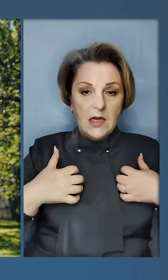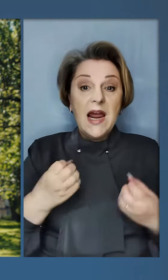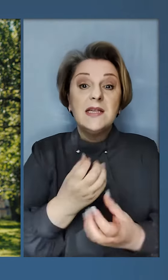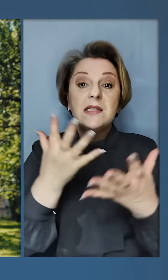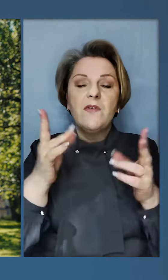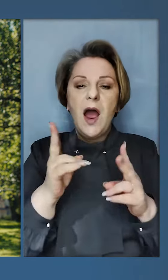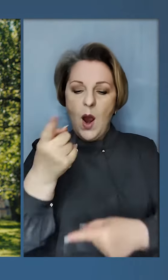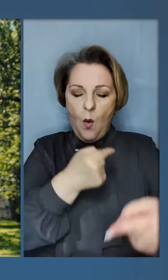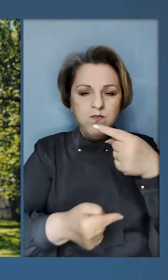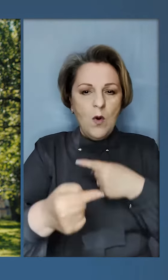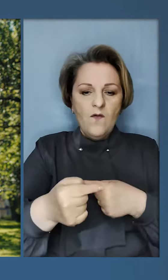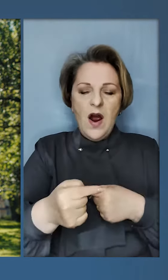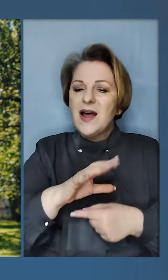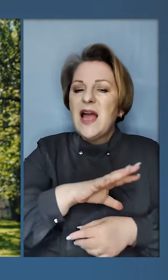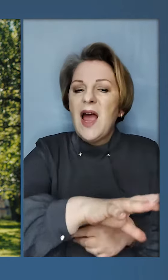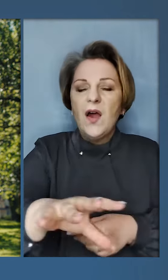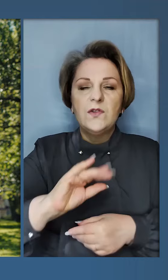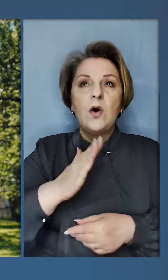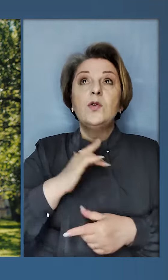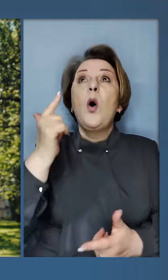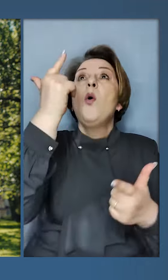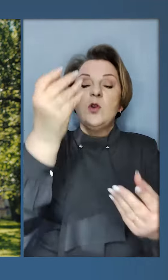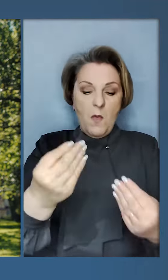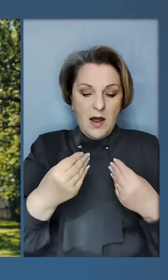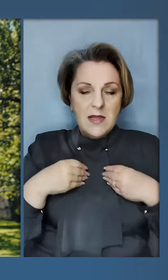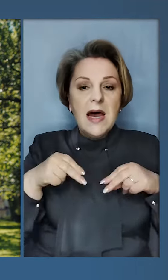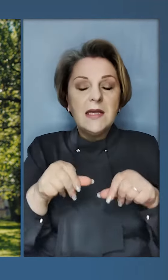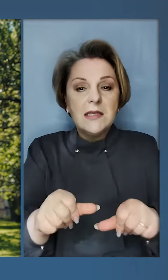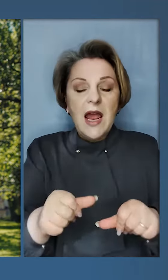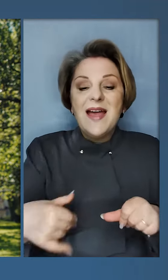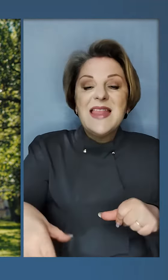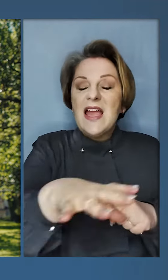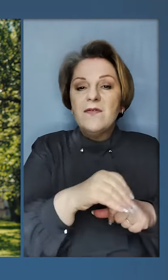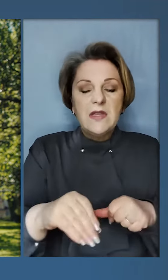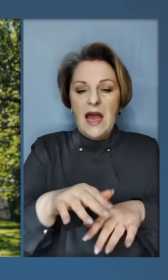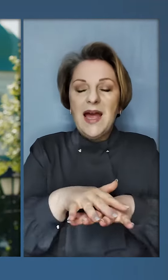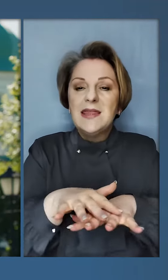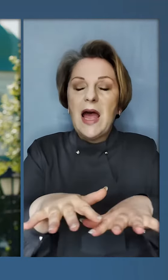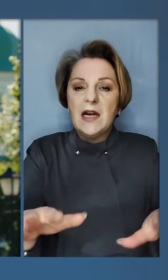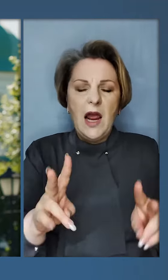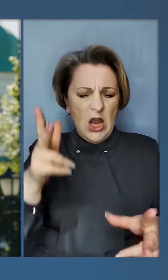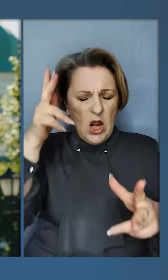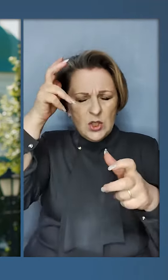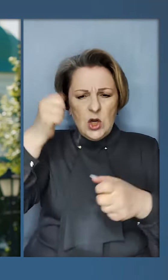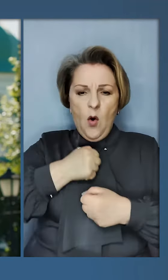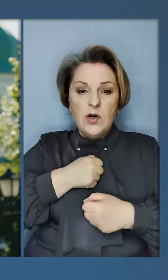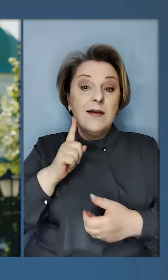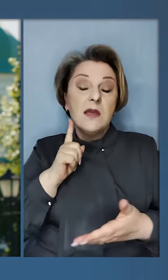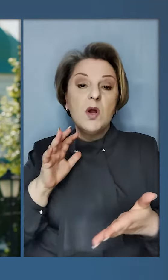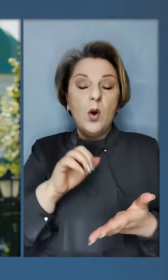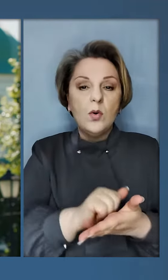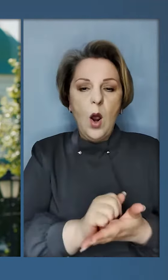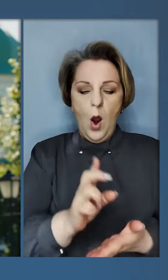тривоги. Світло, яке повернеться на всю нашу Господом дану землю, на всі території, які